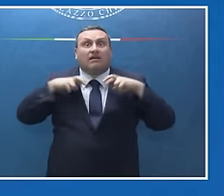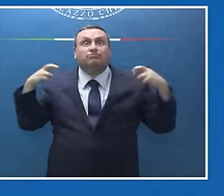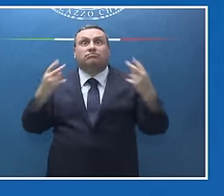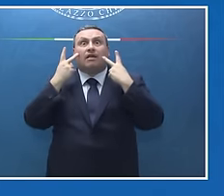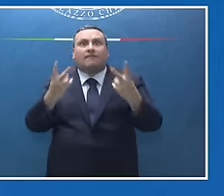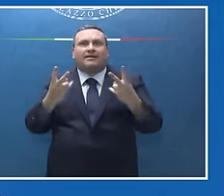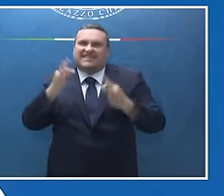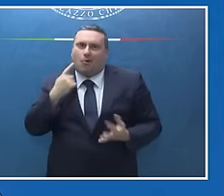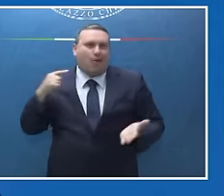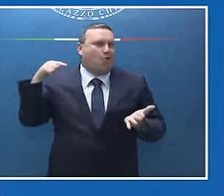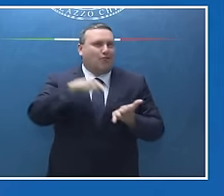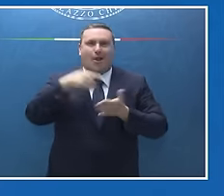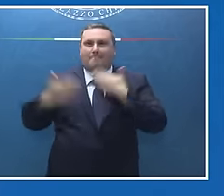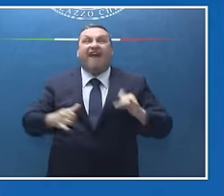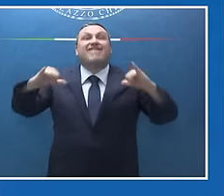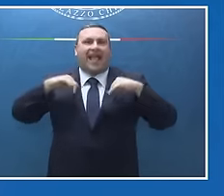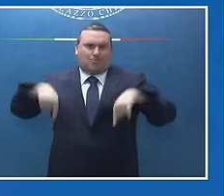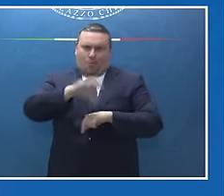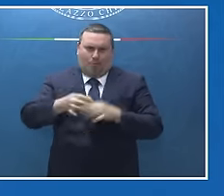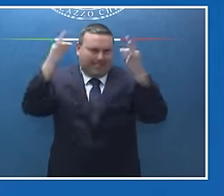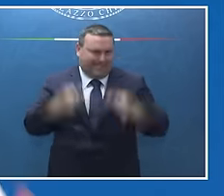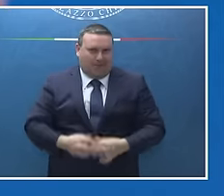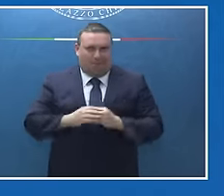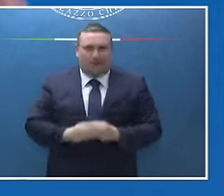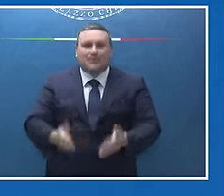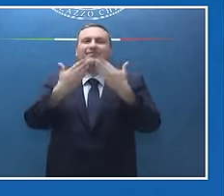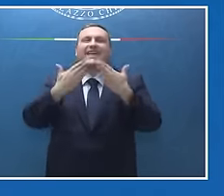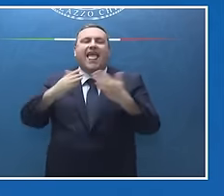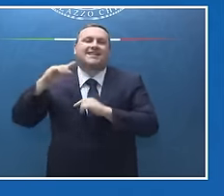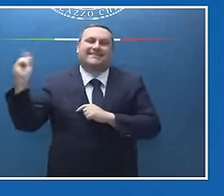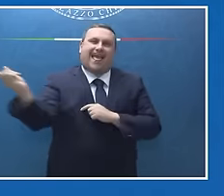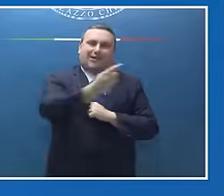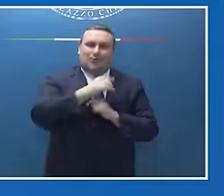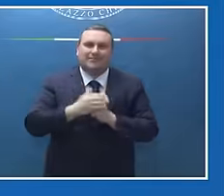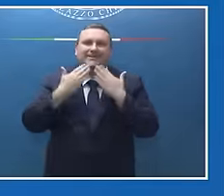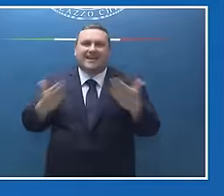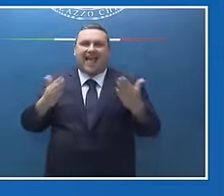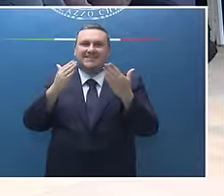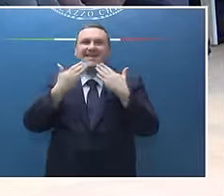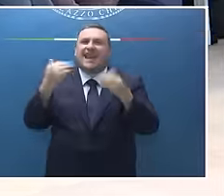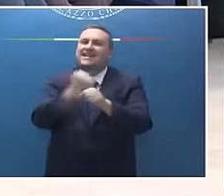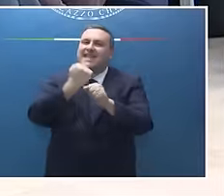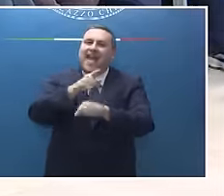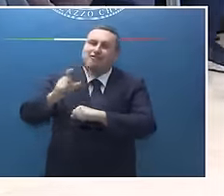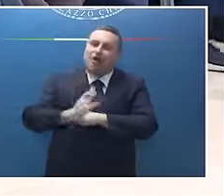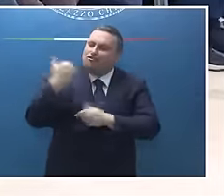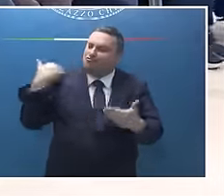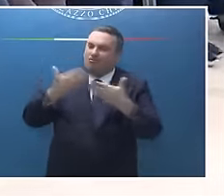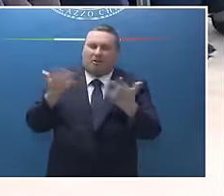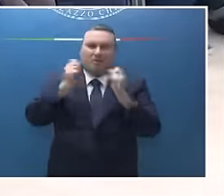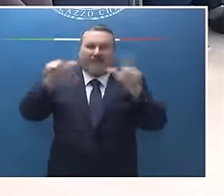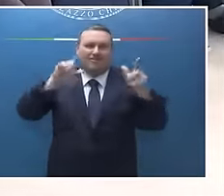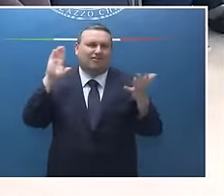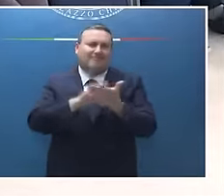torneranno presto a fare le loro vacanze da queste parti. Grazie a tutti davvero, grazie per il vostro lavoro di questi giorni, siete stati